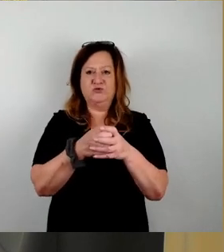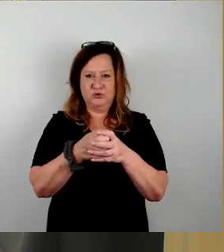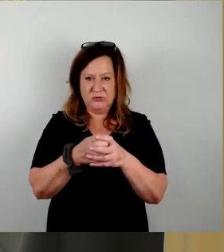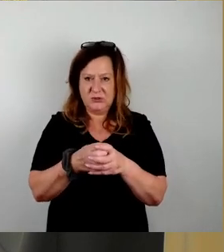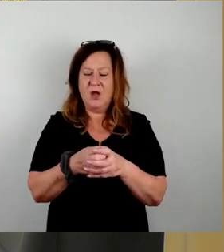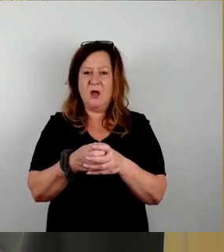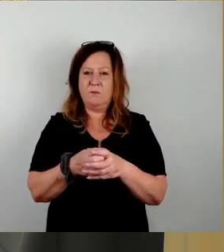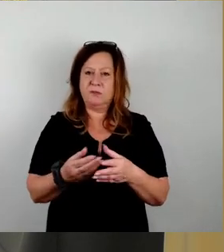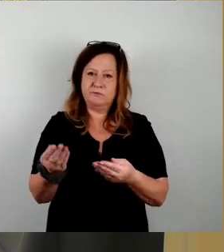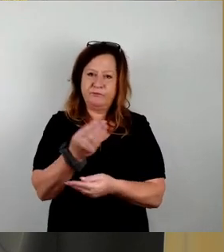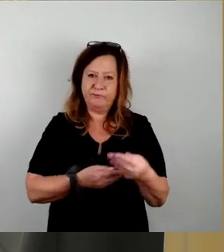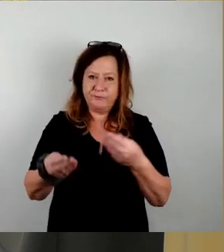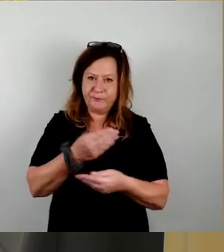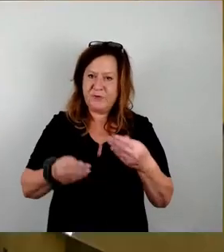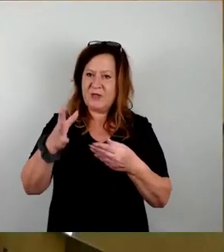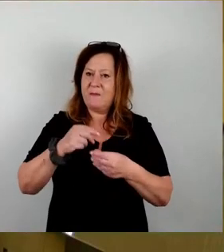abdeckt. Vielen Dank.